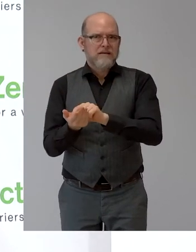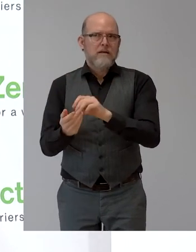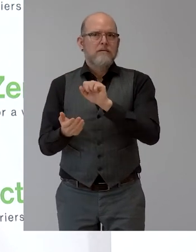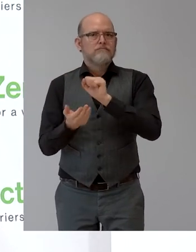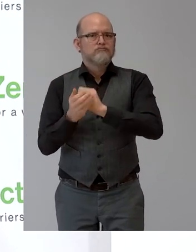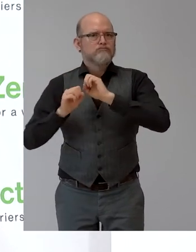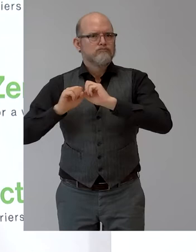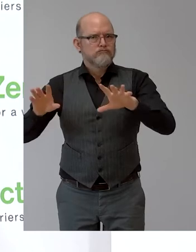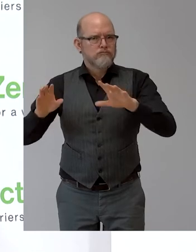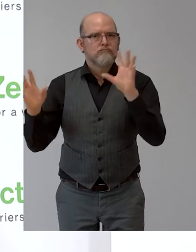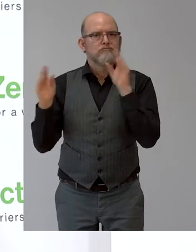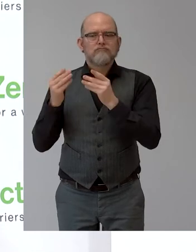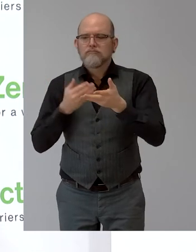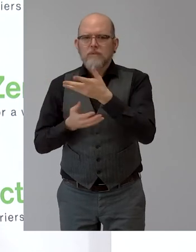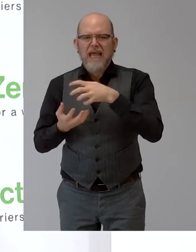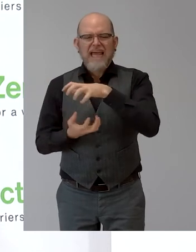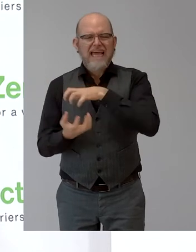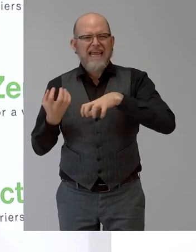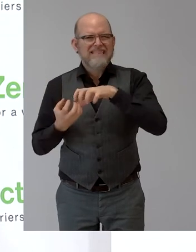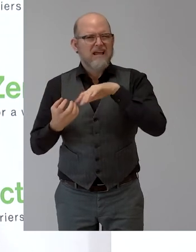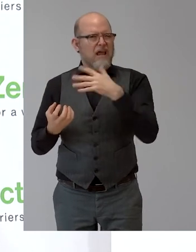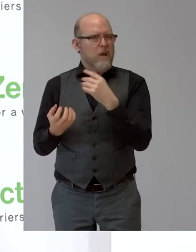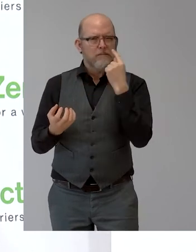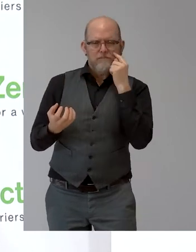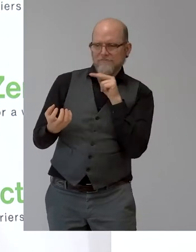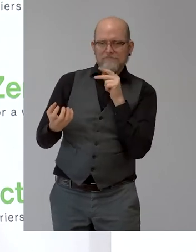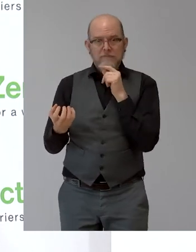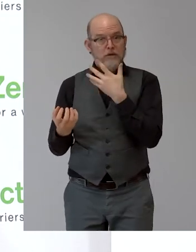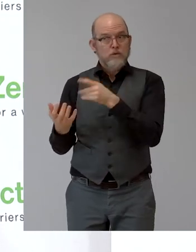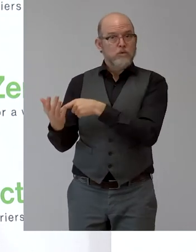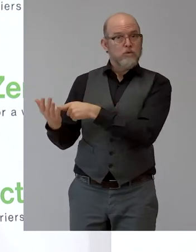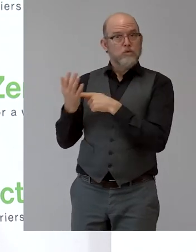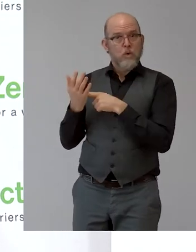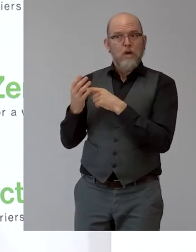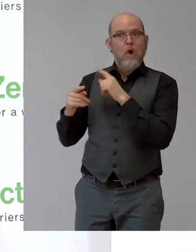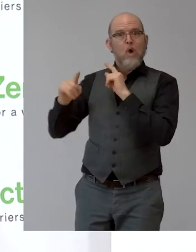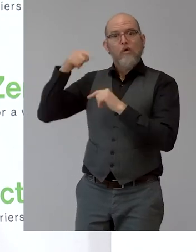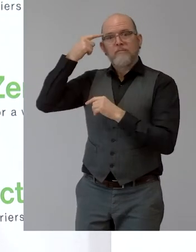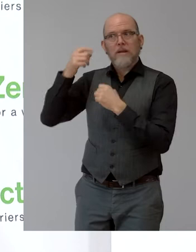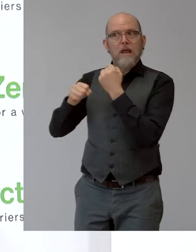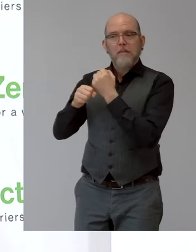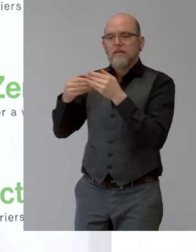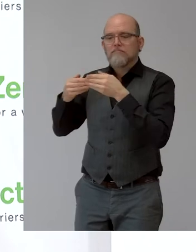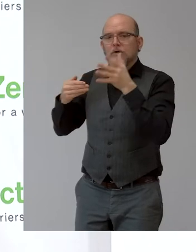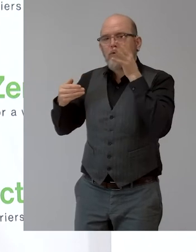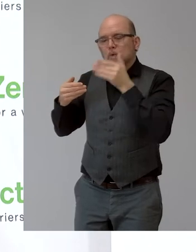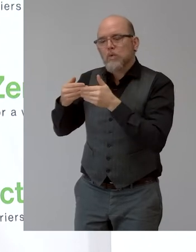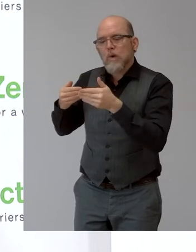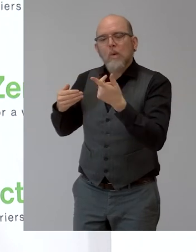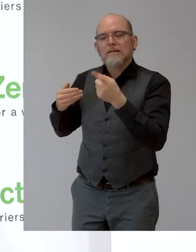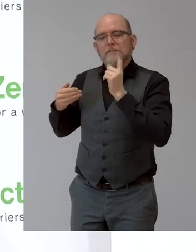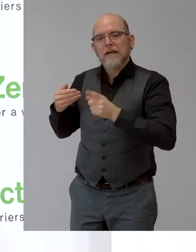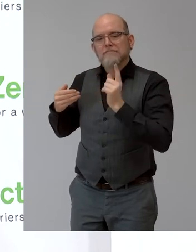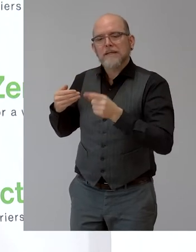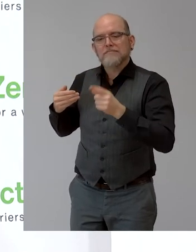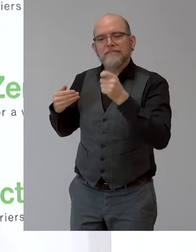der Regierungsarbeit insbesondere in den nächsten Jahren auch vorgegeben. Das gilt einerseits natürlich im heurigen Jahr die